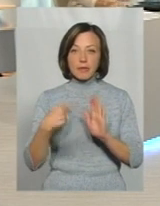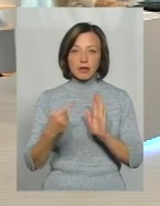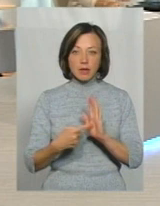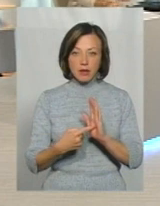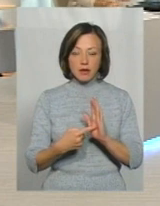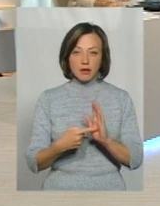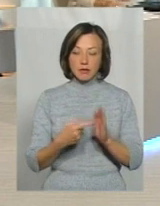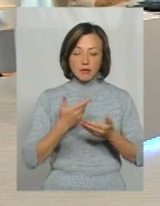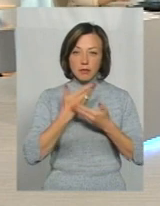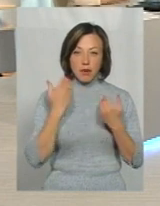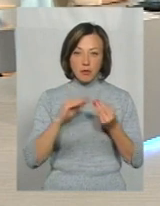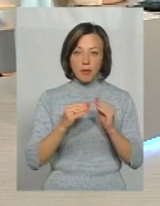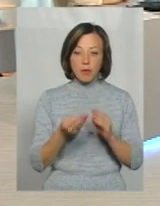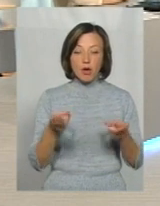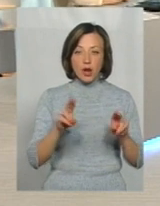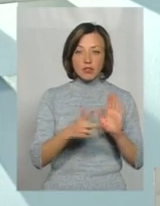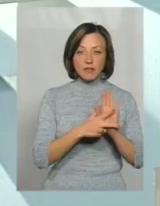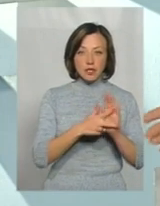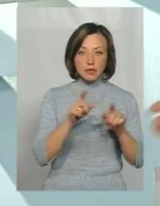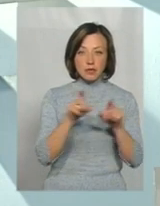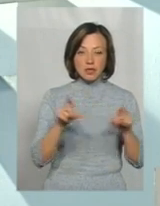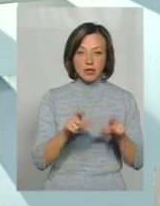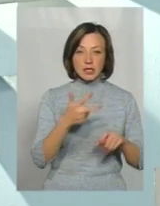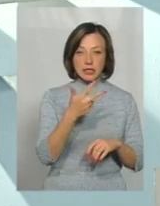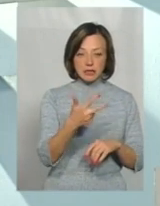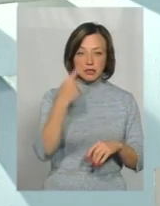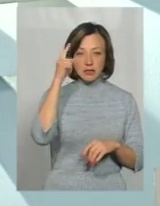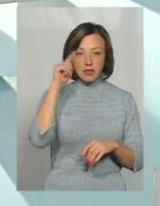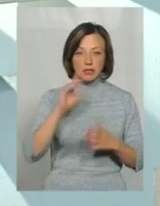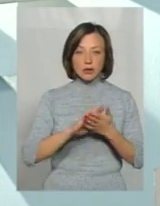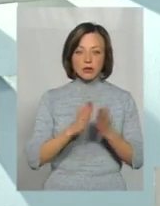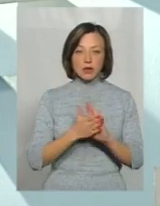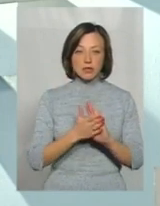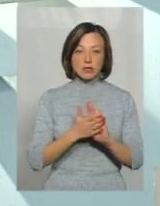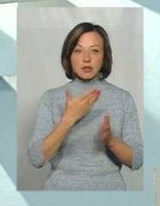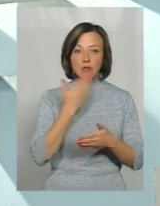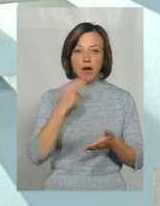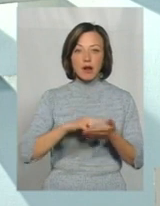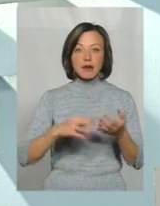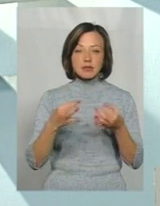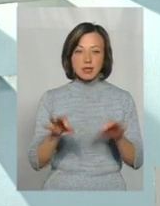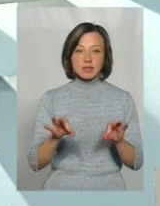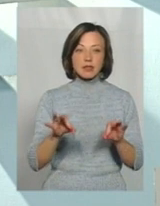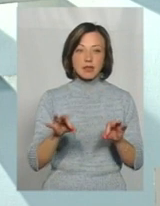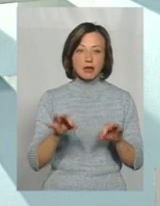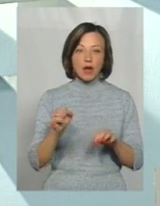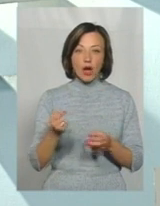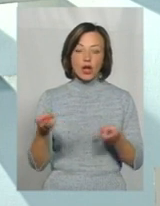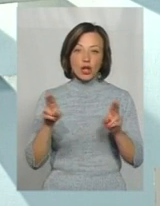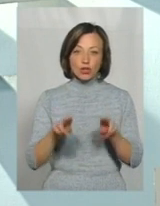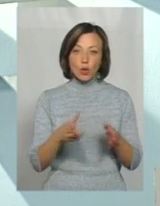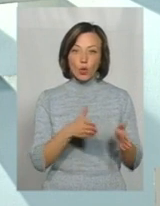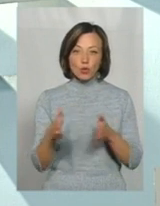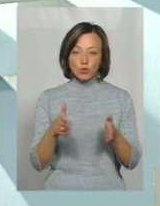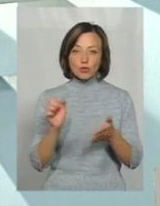не стоїть. Решта 8 закладів, три з них, ми знаємо, яка ситуація, в не має ліцензії, а решта, якби не